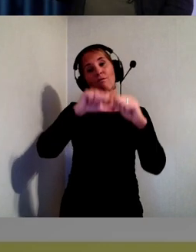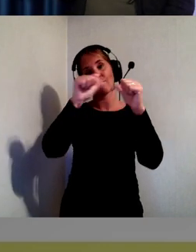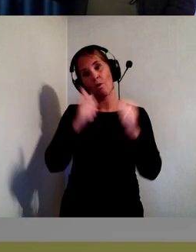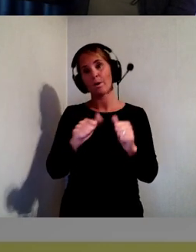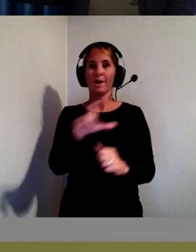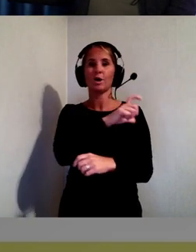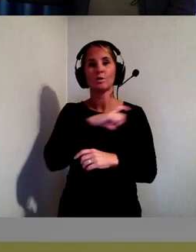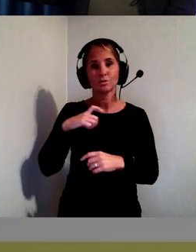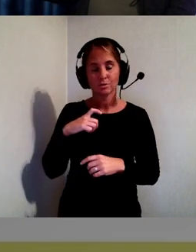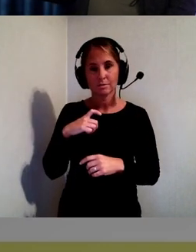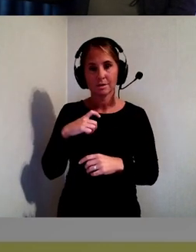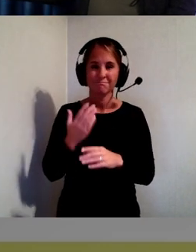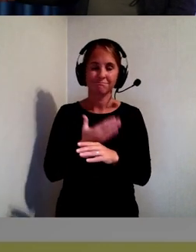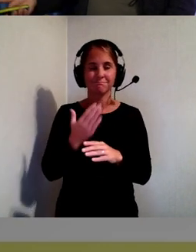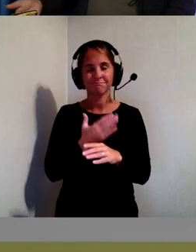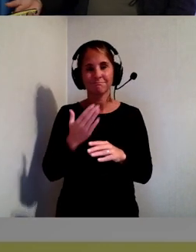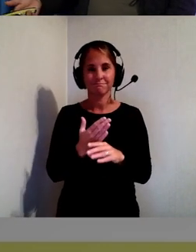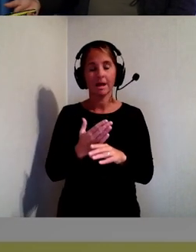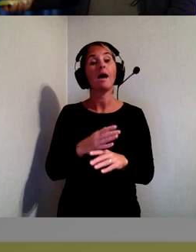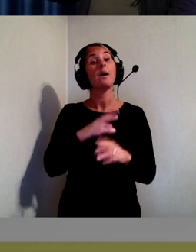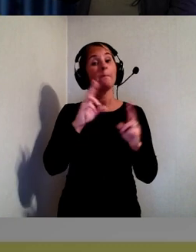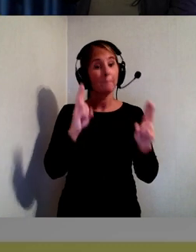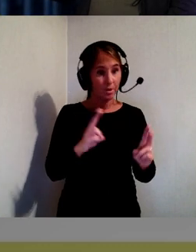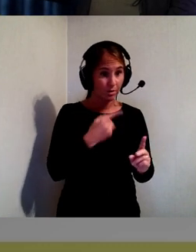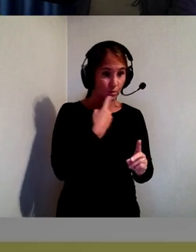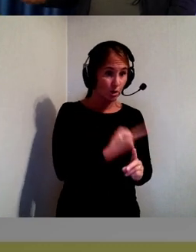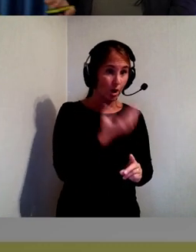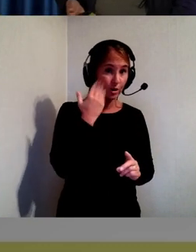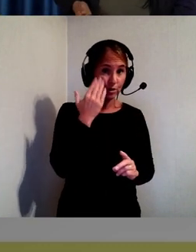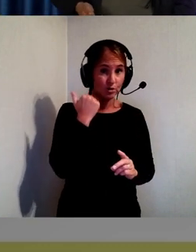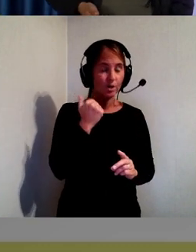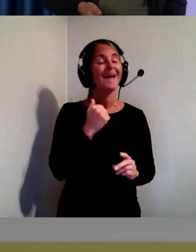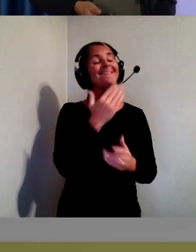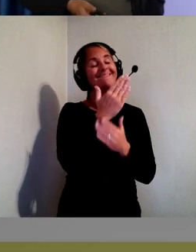Och sen var ju du inne på det. Det pågår också en del kommunikationsarbete. Och dig in.